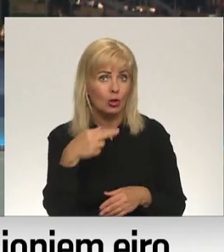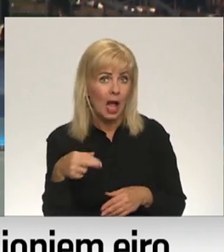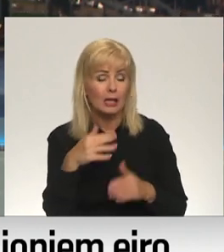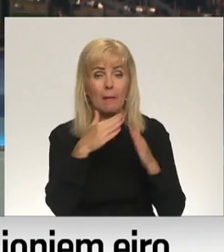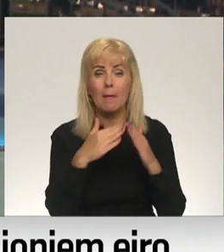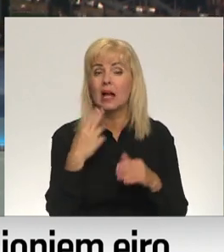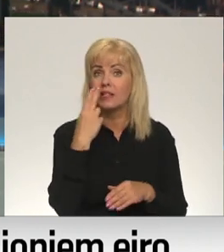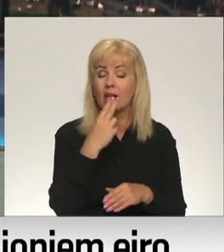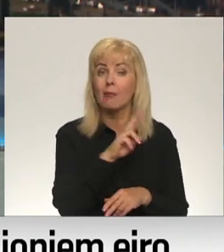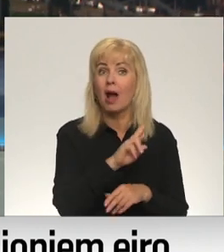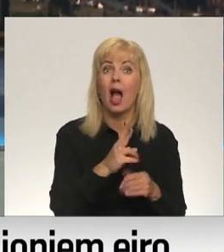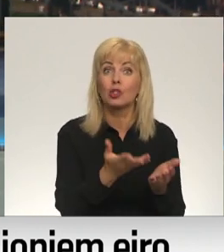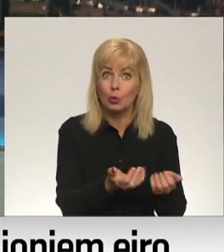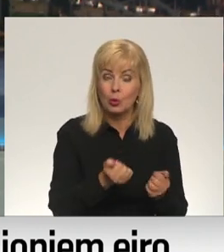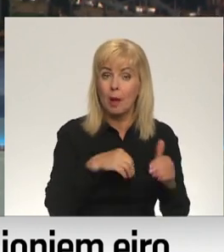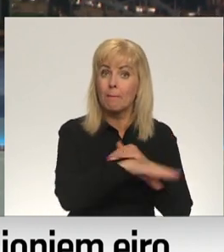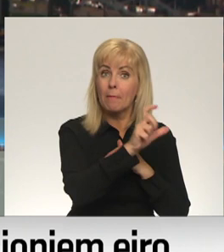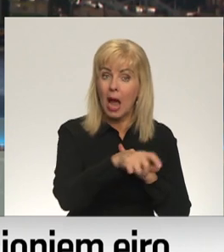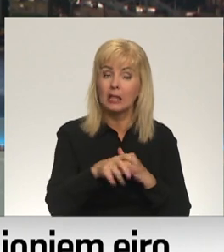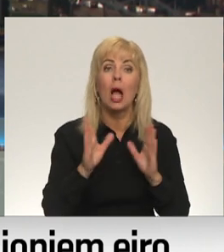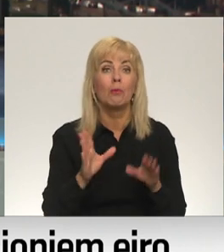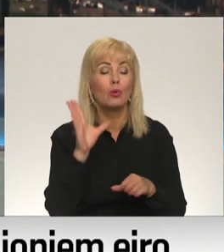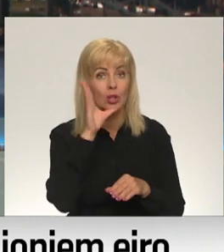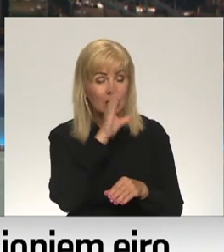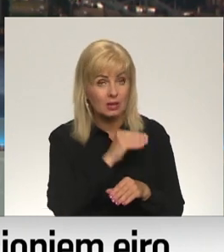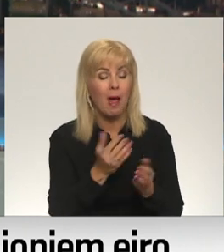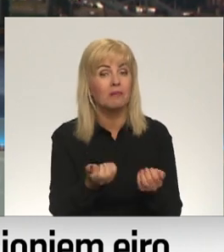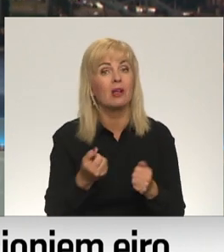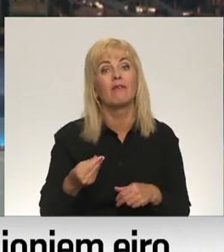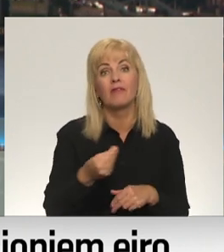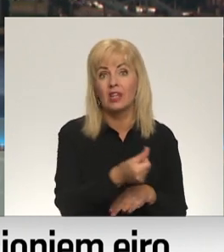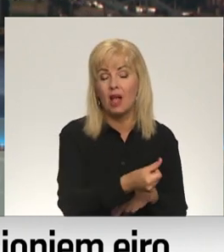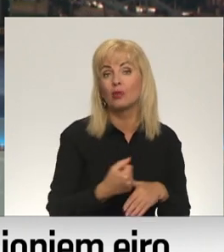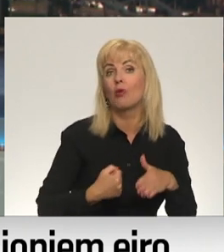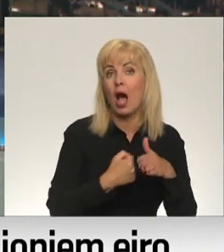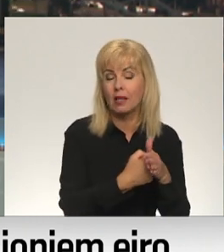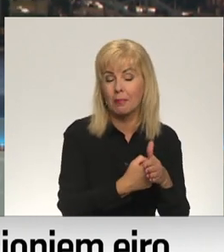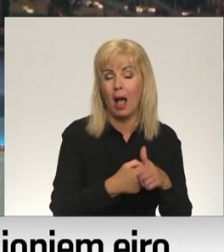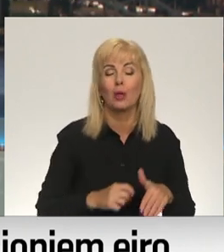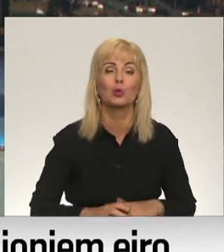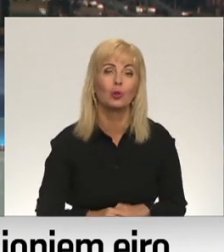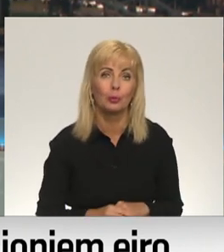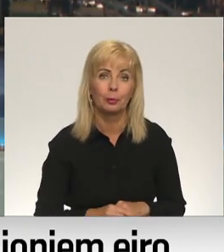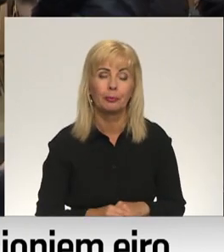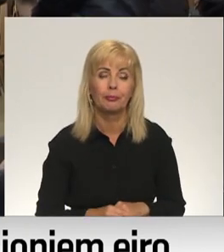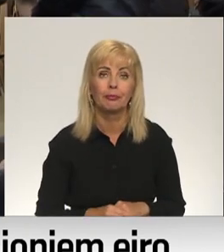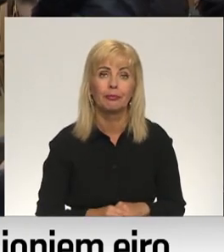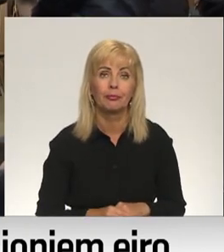Maisaimniecībām, kas uzņemes bēgļas, būs iespēja saņemt arī finansiālu atbalstu un stāsta Madara līcīte.